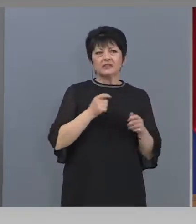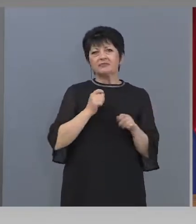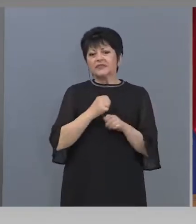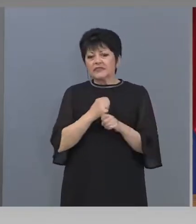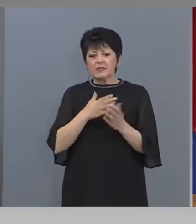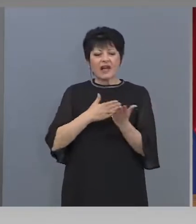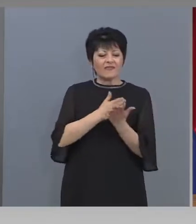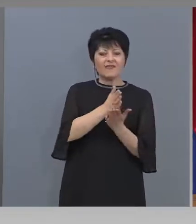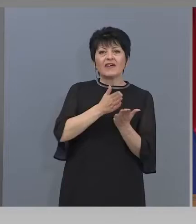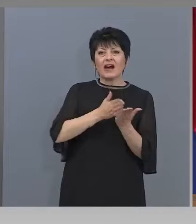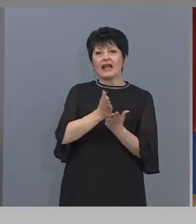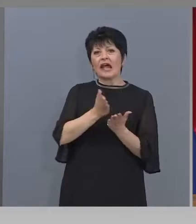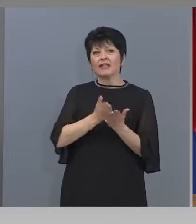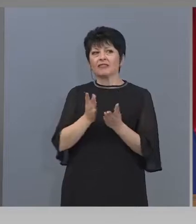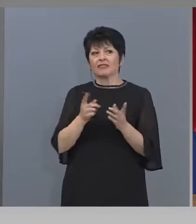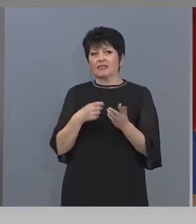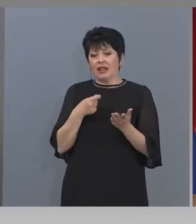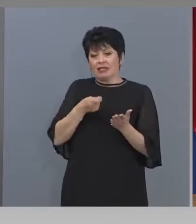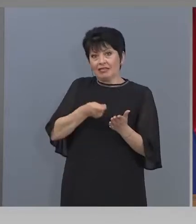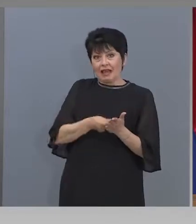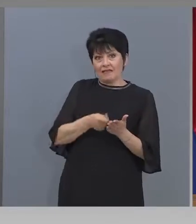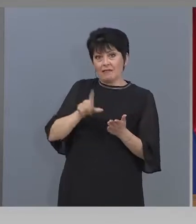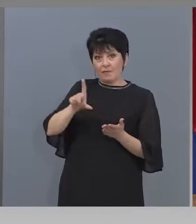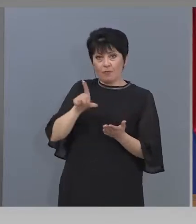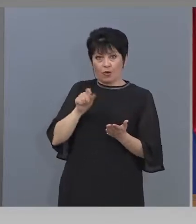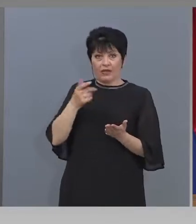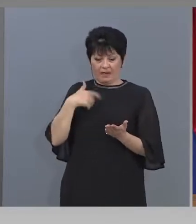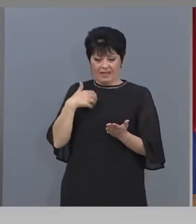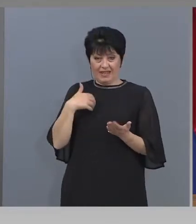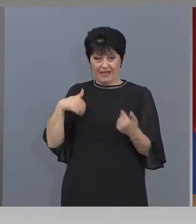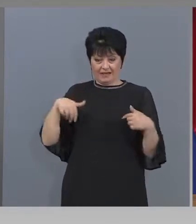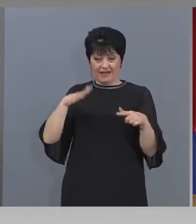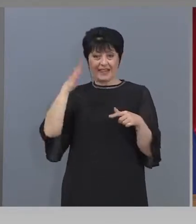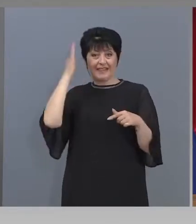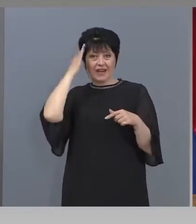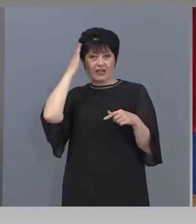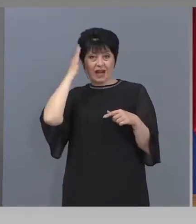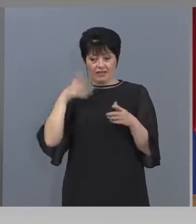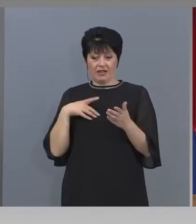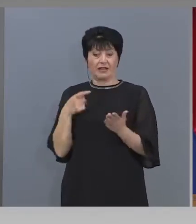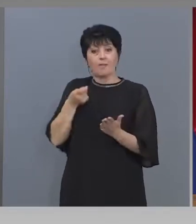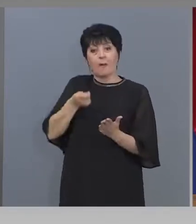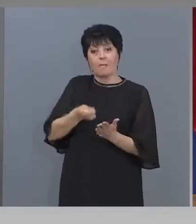найем да му плащаме ние държавата, както преди са му плащали